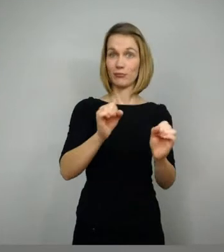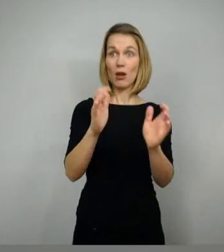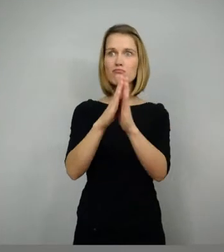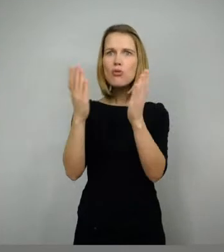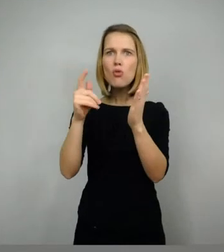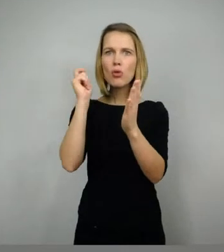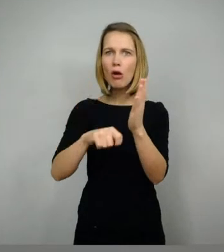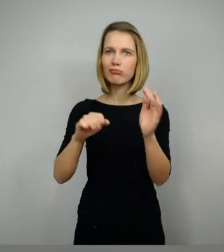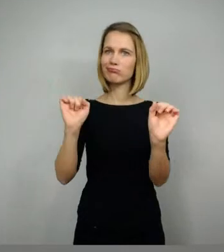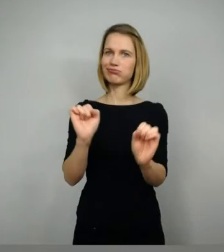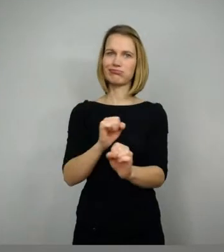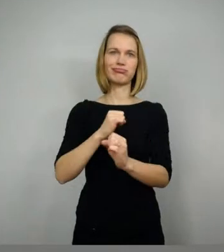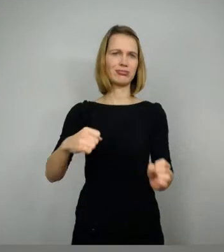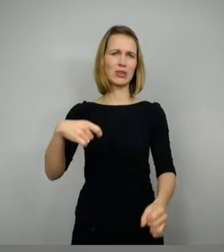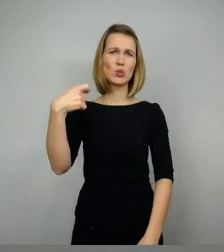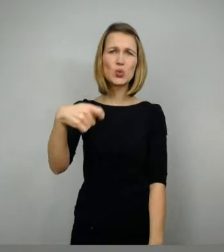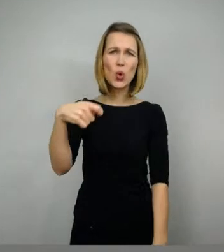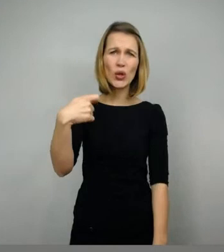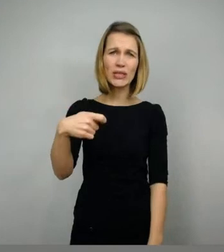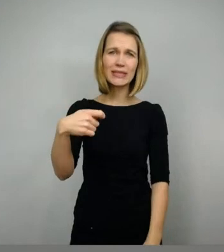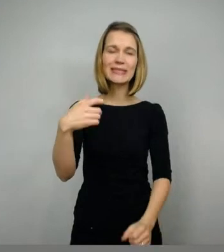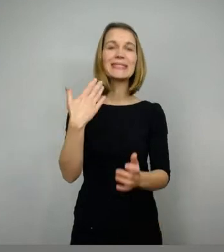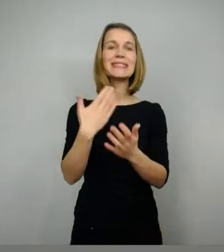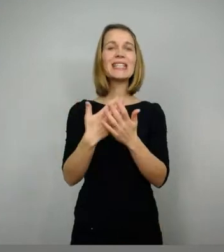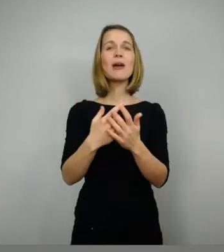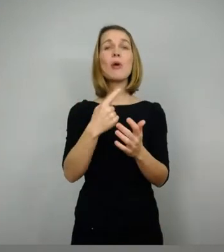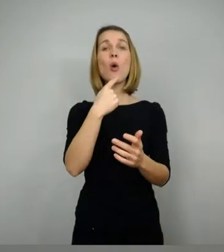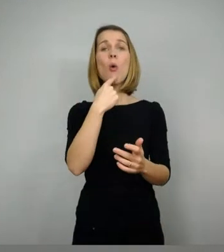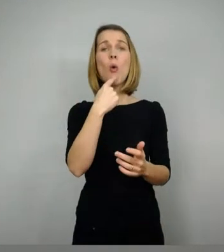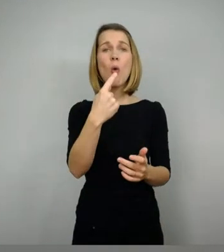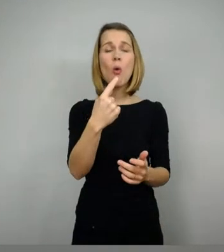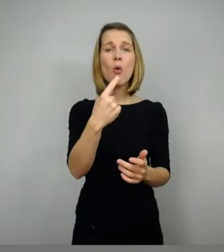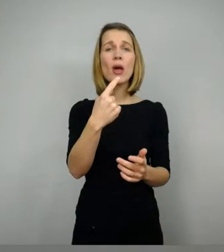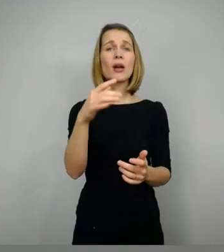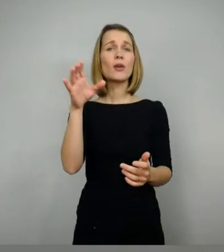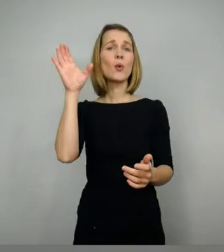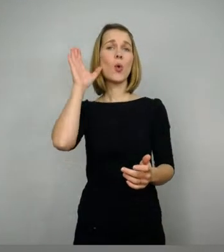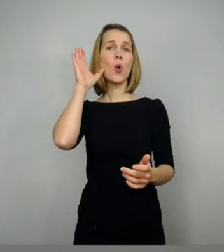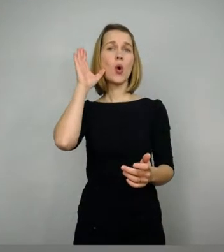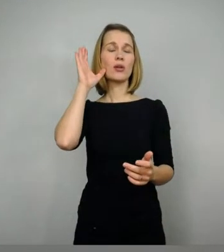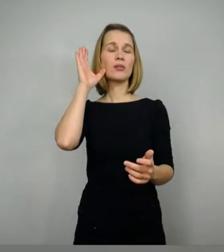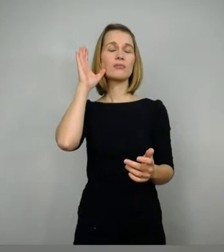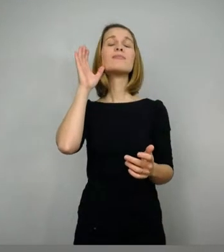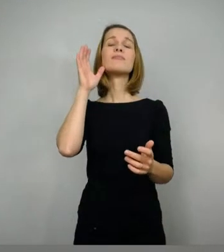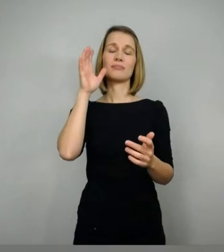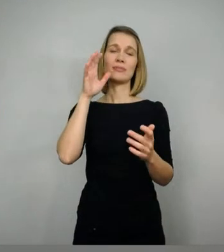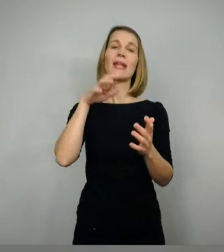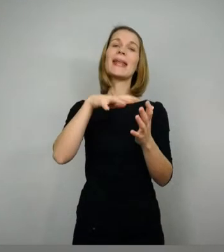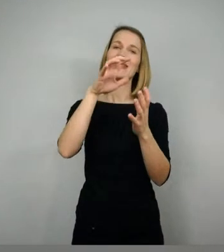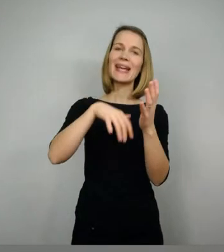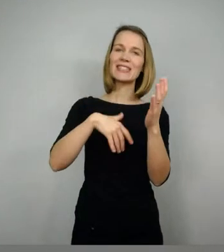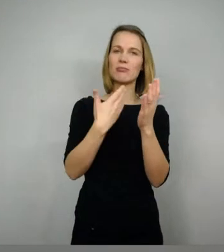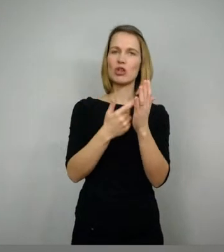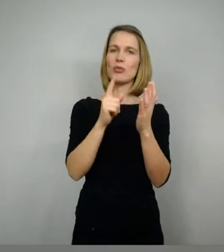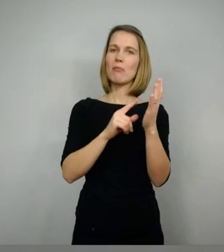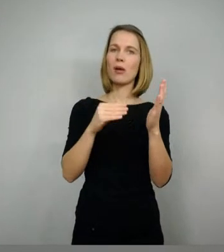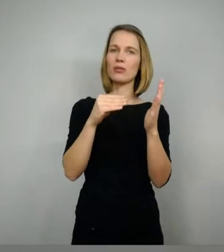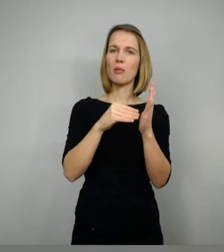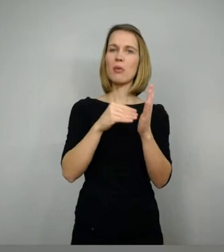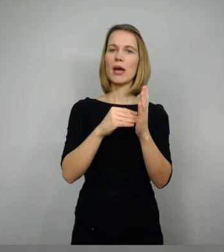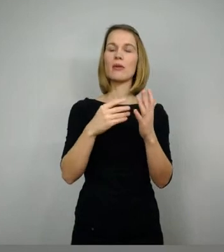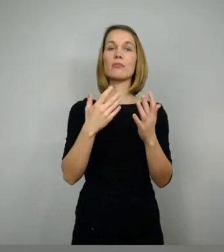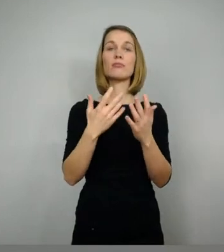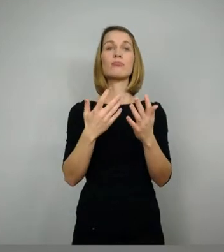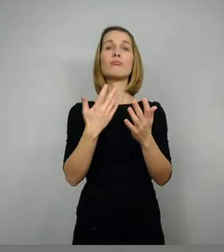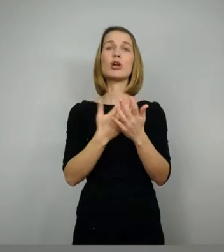diese Bedeutung des Hörensagens, des Vorlesens, werdet ihr auch in den Textbeispielen immer wieder mitbekommen. Wenn es dann heißt, ich sage euch, ich